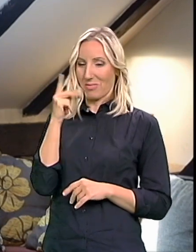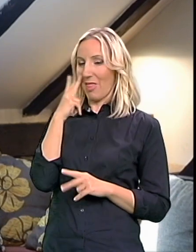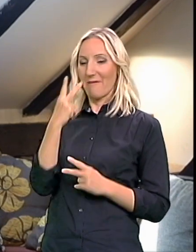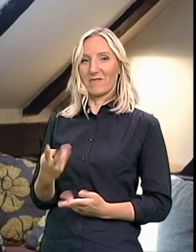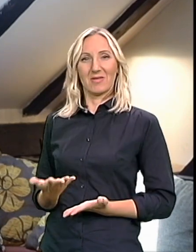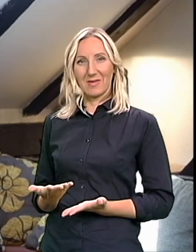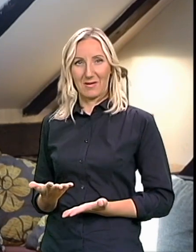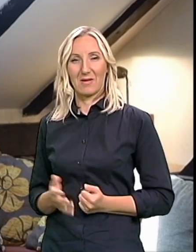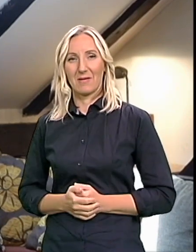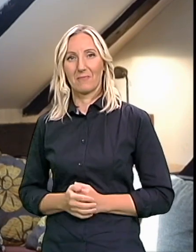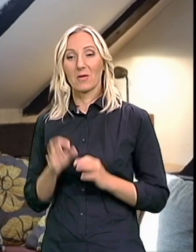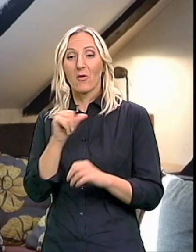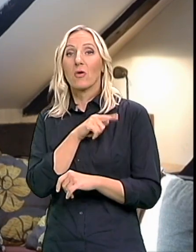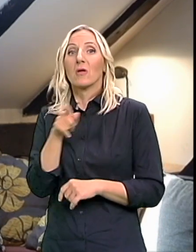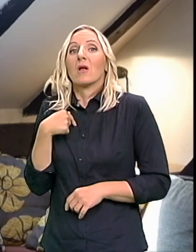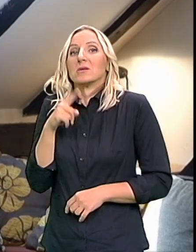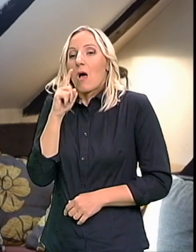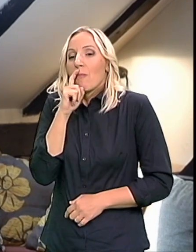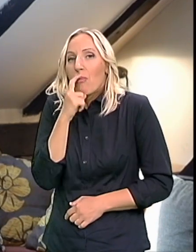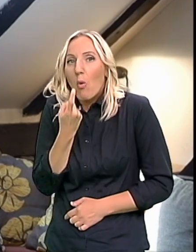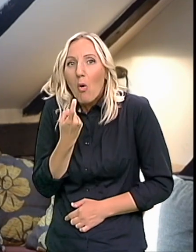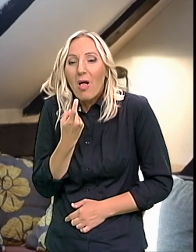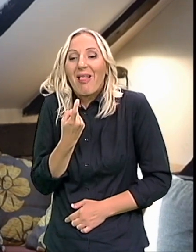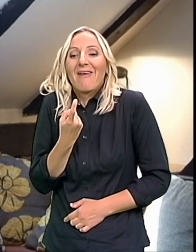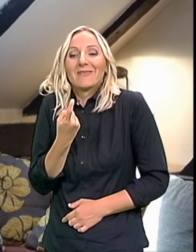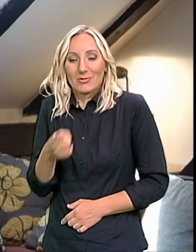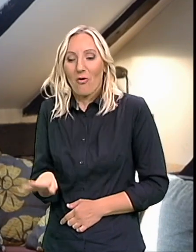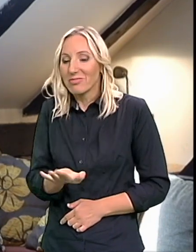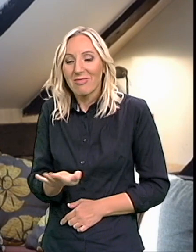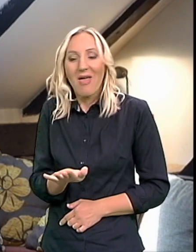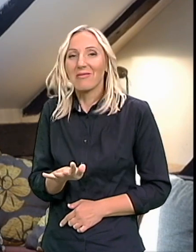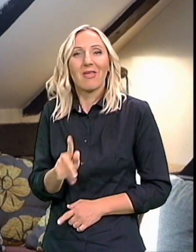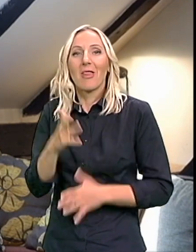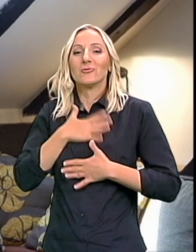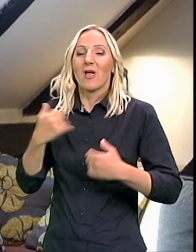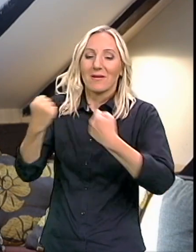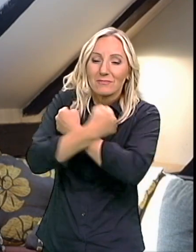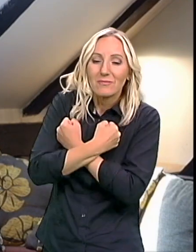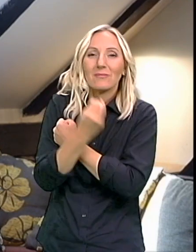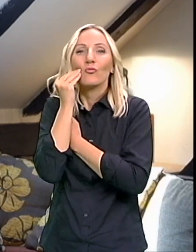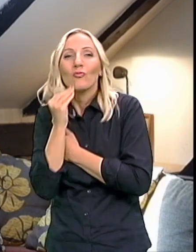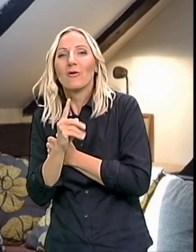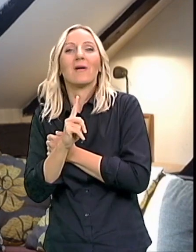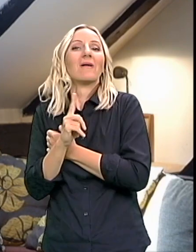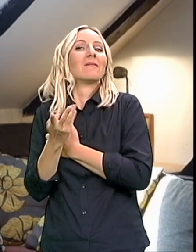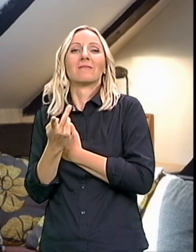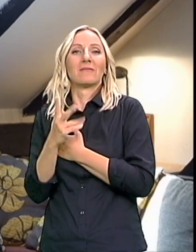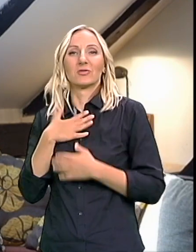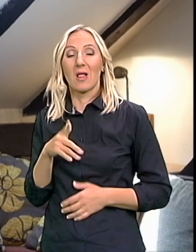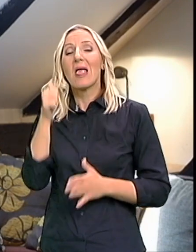roditelja u tim godinama Za bolišta Njegovo dete Ne reaguje na nežnost I ne prepusti se zagrljaju I onda jedan put Naprimjer